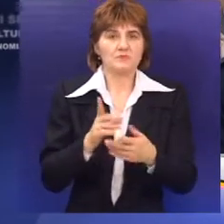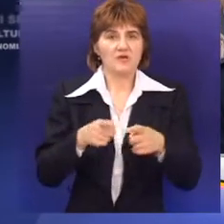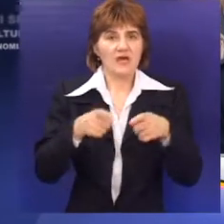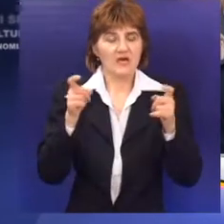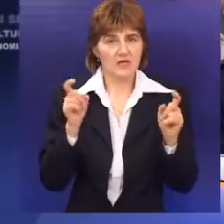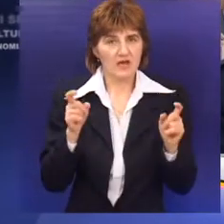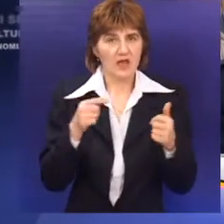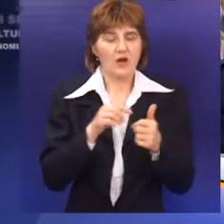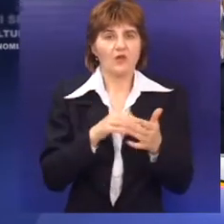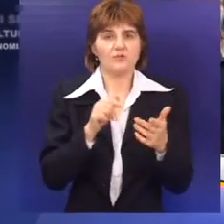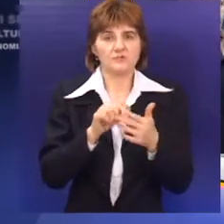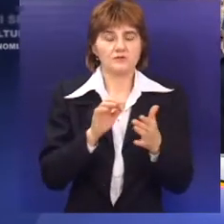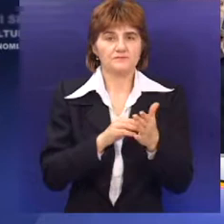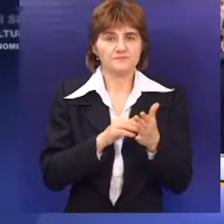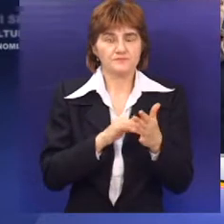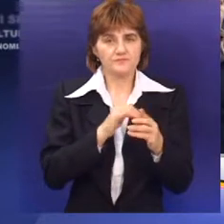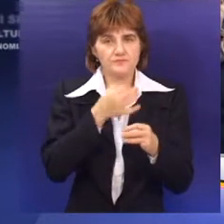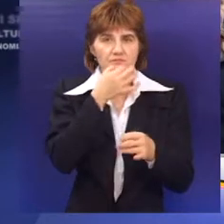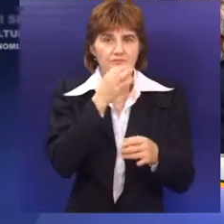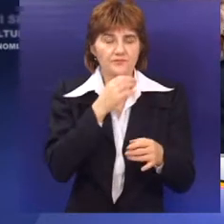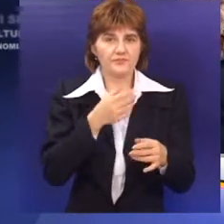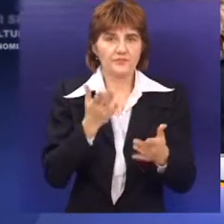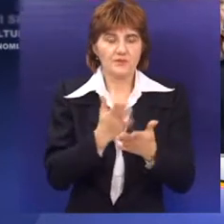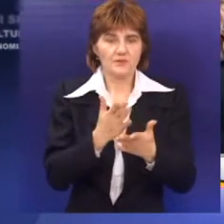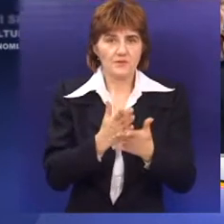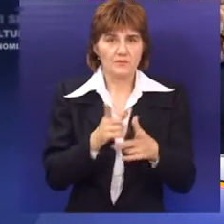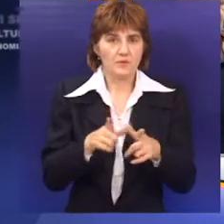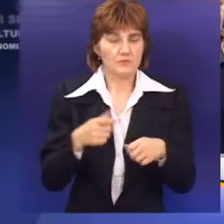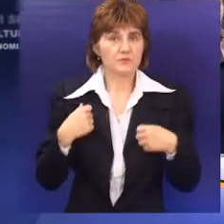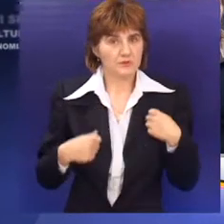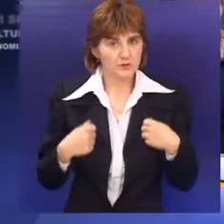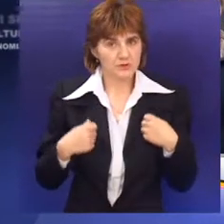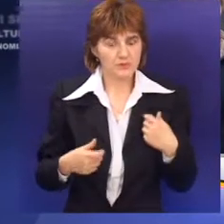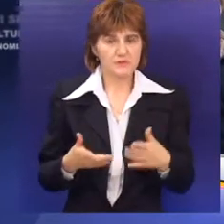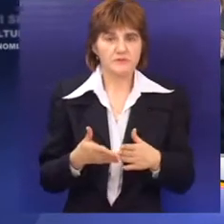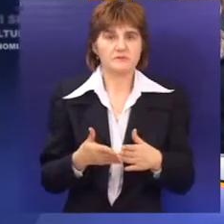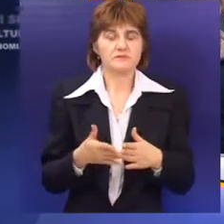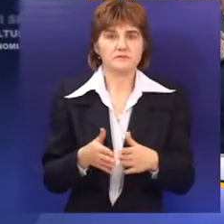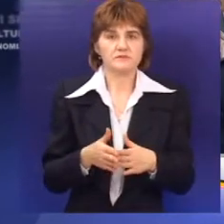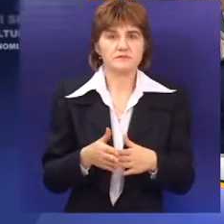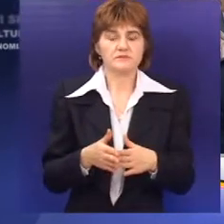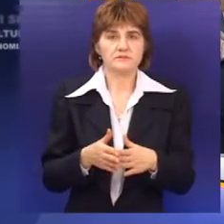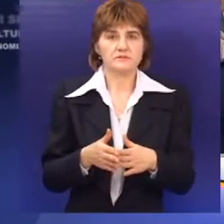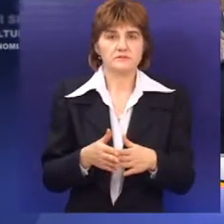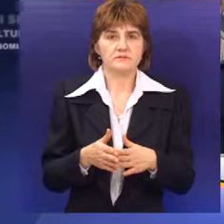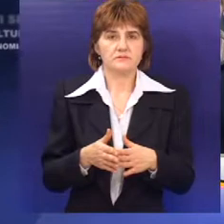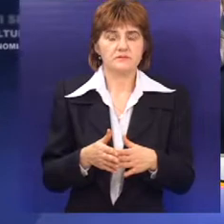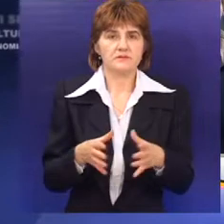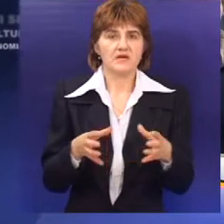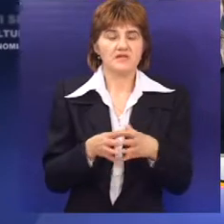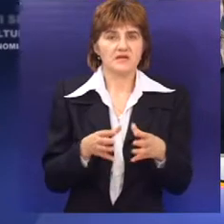ginekologije, za dom zdravlja, tako da su značajna sredstva u Subotici uložila iz